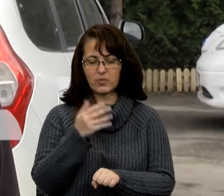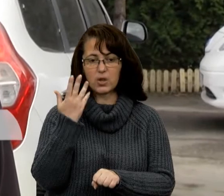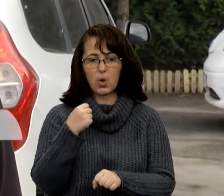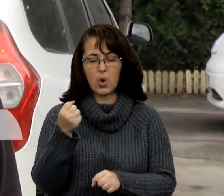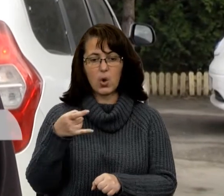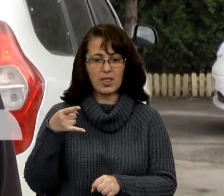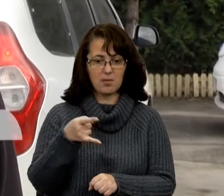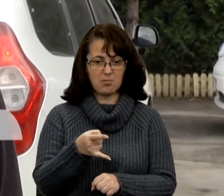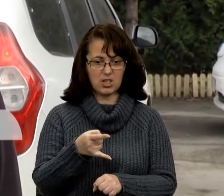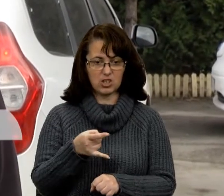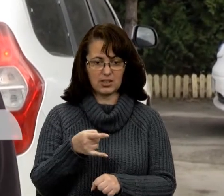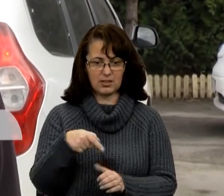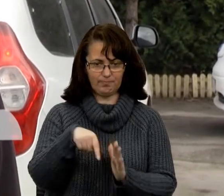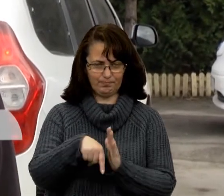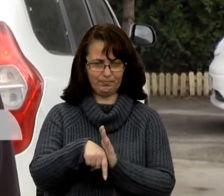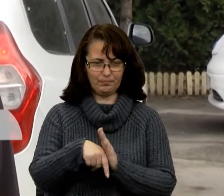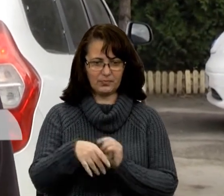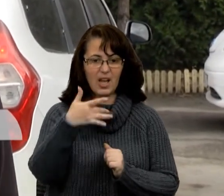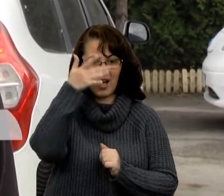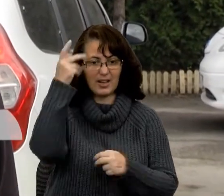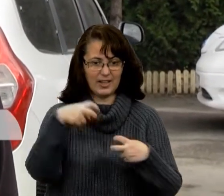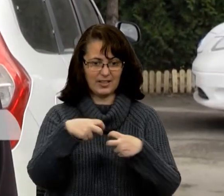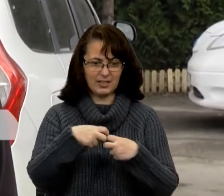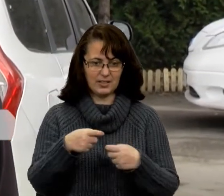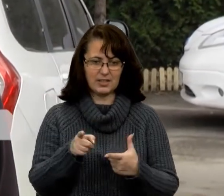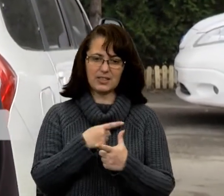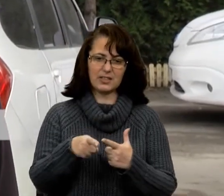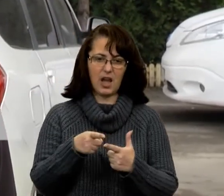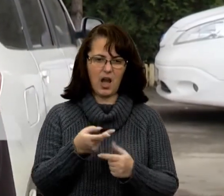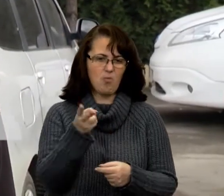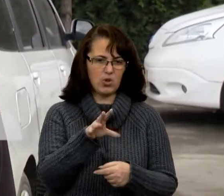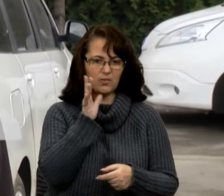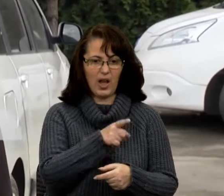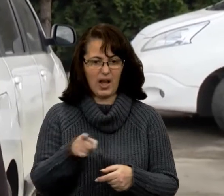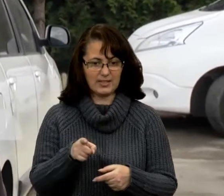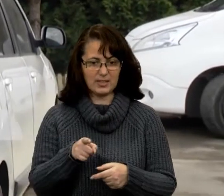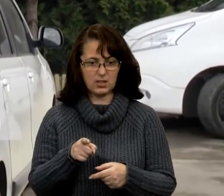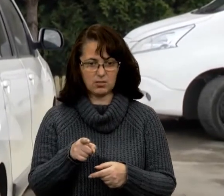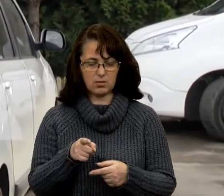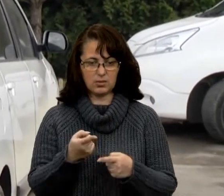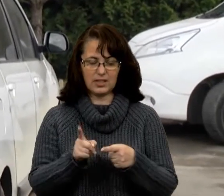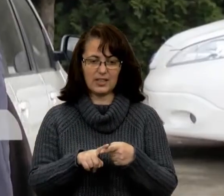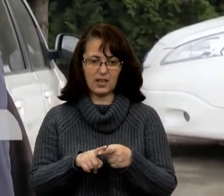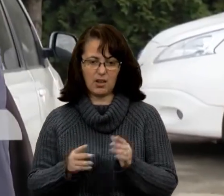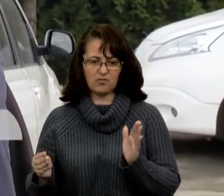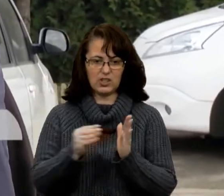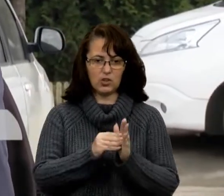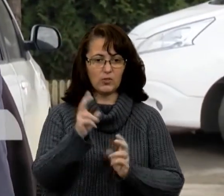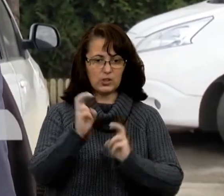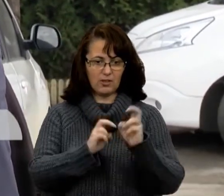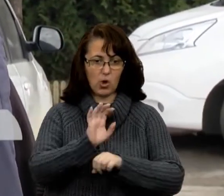машина є на літній шині або димисезоні, як правило, яка встановлюється заводами, виробниками.